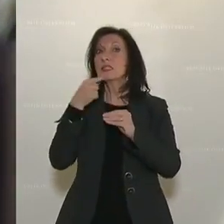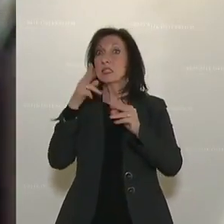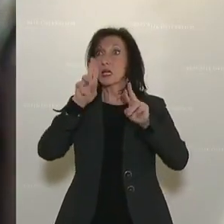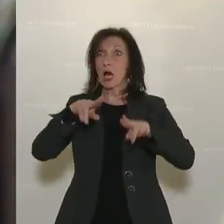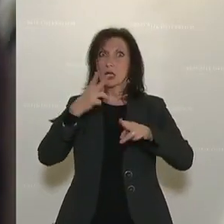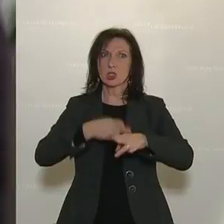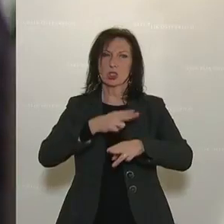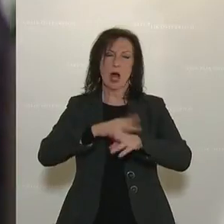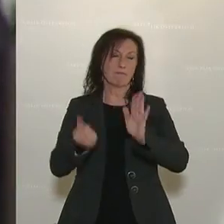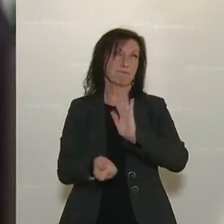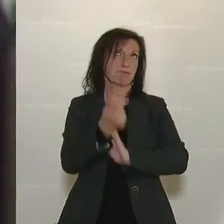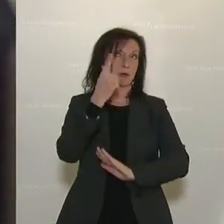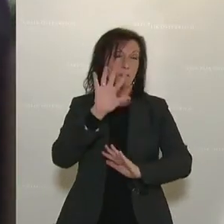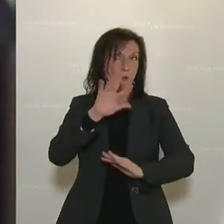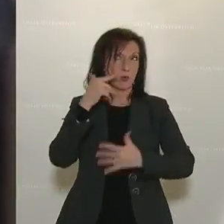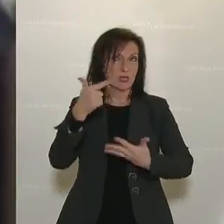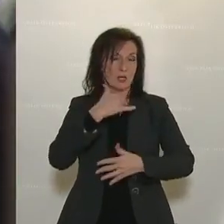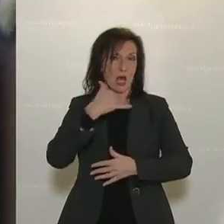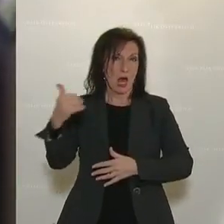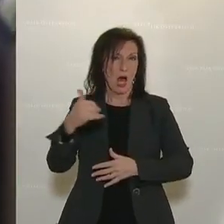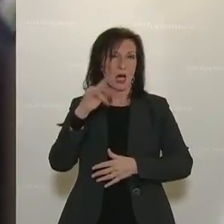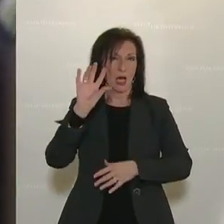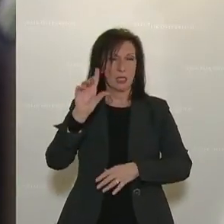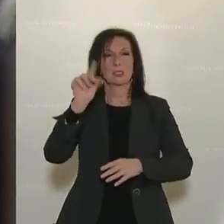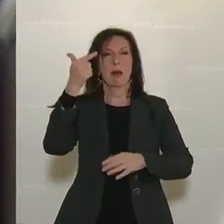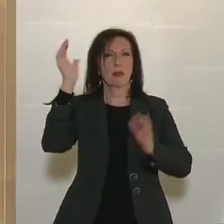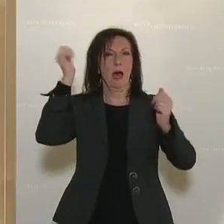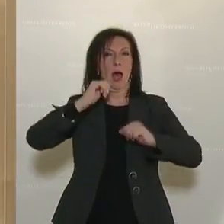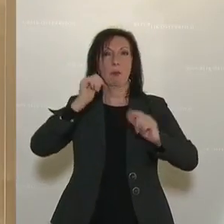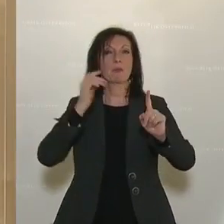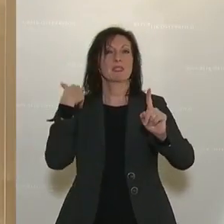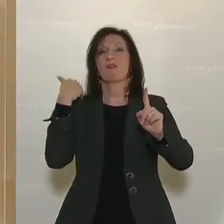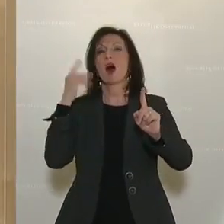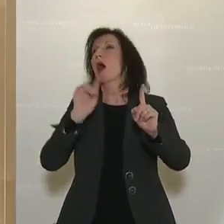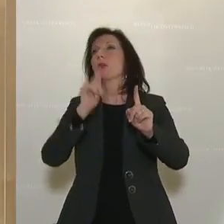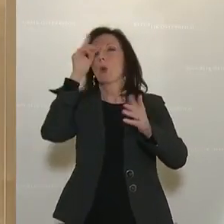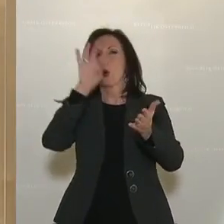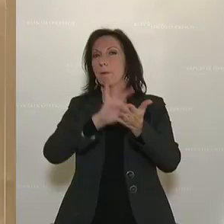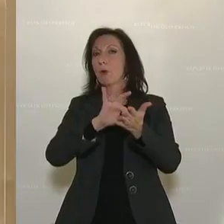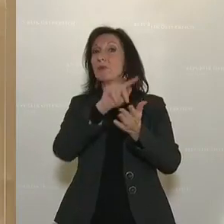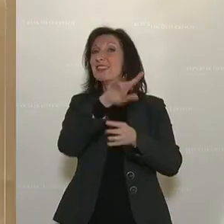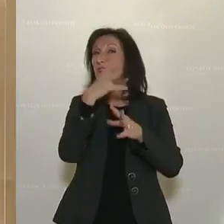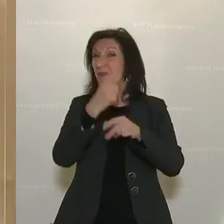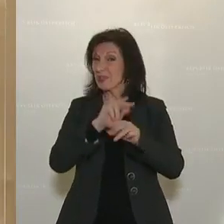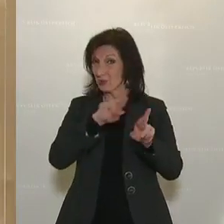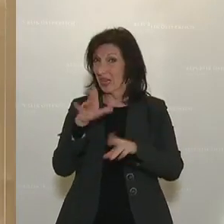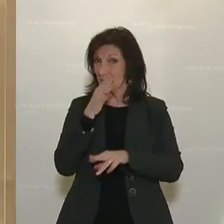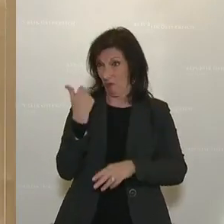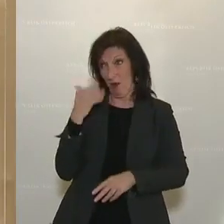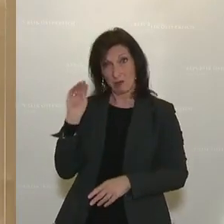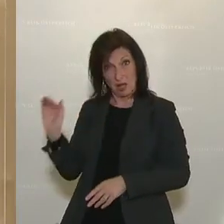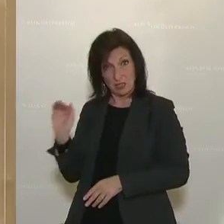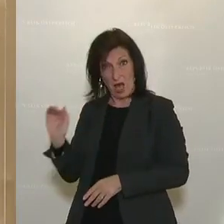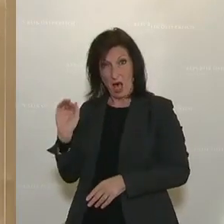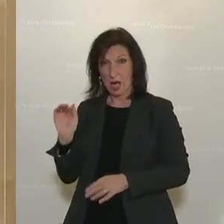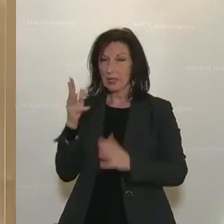Rechtsstaatlichkeit nach 75 Jahren Zweiter Republik, eine Sternstunde. Und dieser VfGH hat Ihnen auch gesagt, dass zu